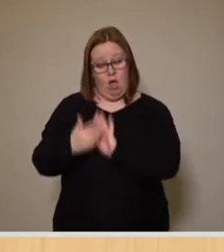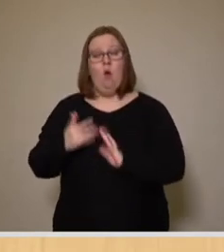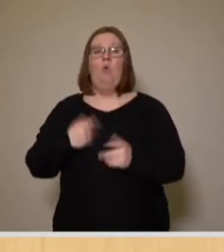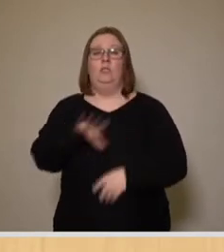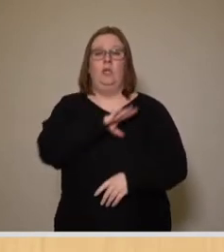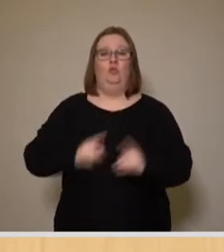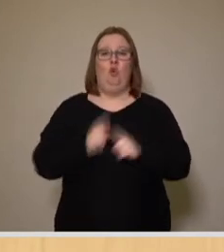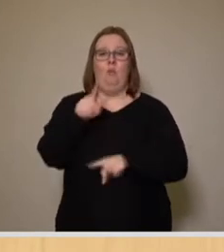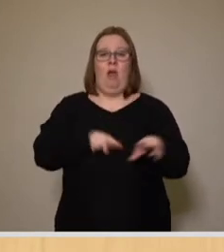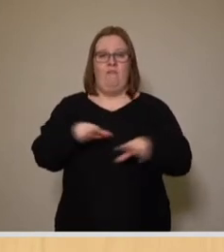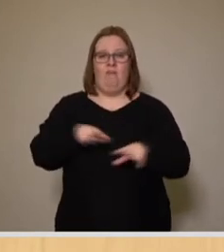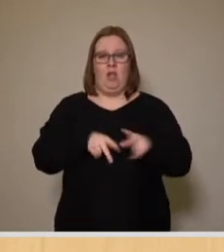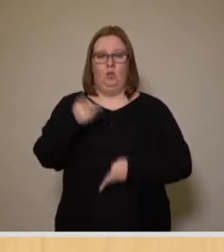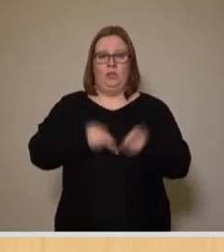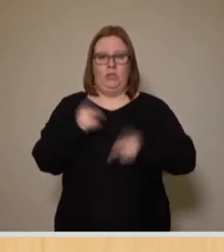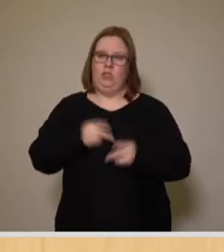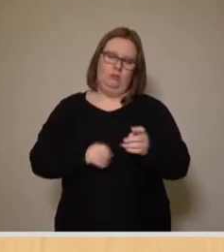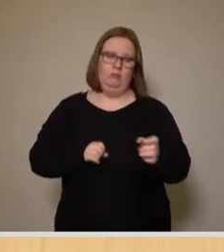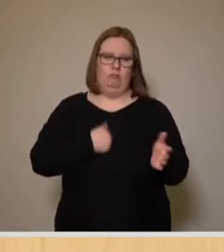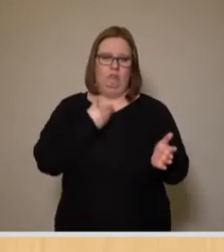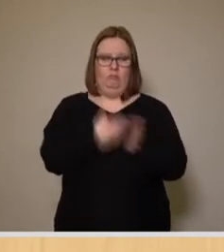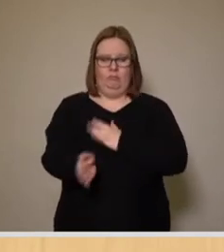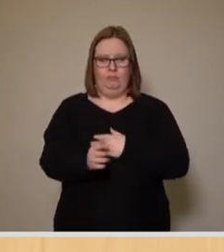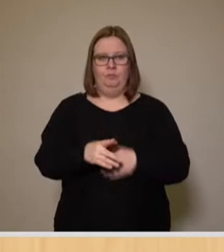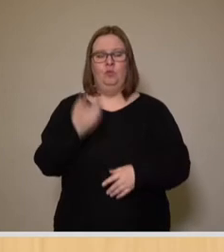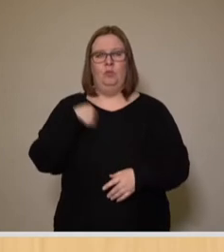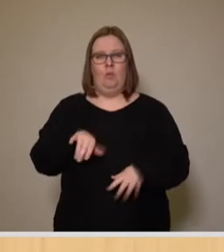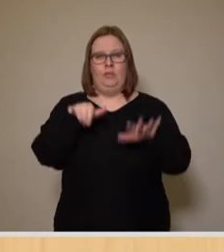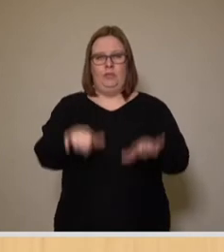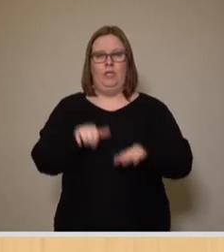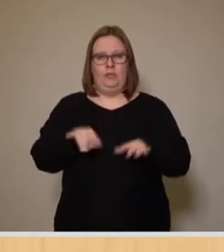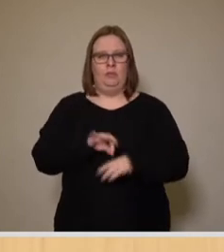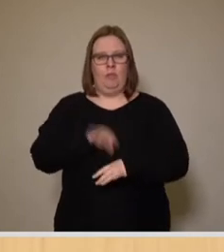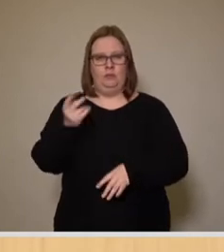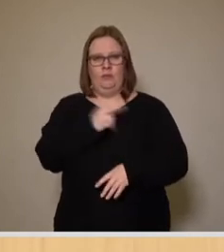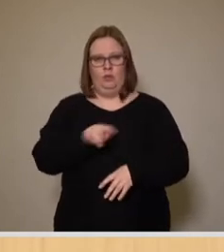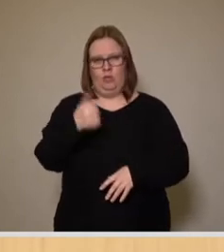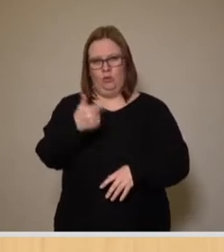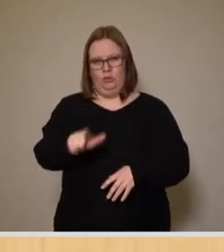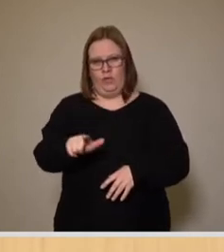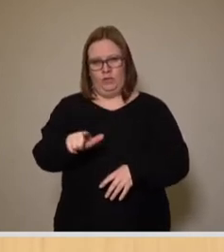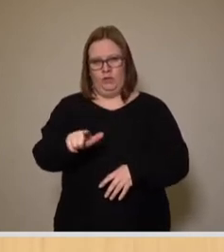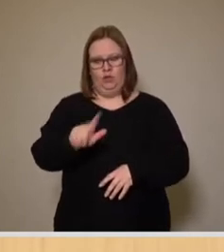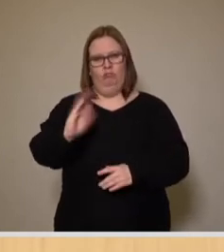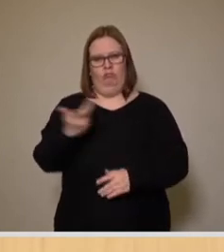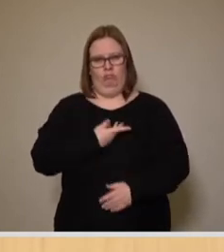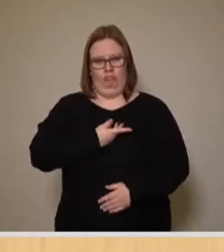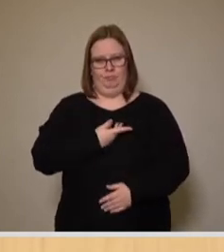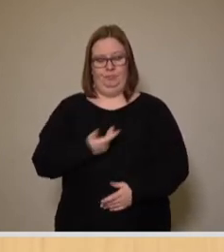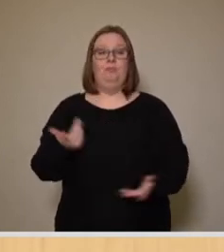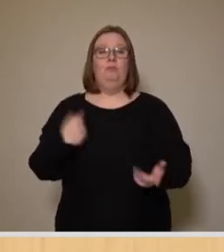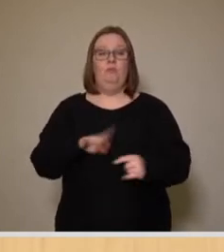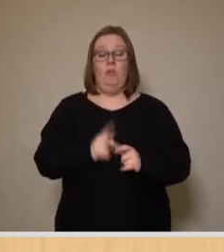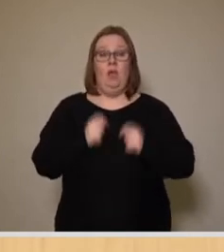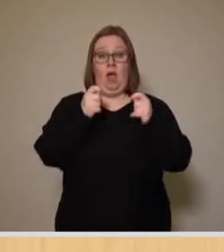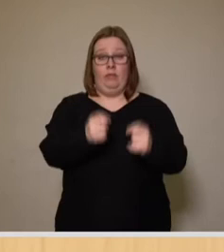Oberverwaltungsgericht angegriffen. Dieses Verfahren wurde uns am 16. März 2021 zugestellt. Dieser